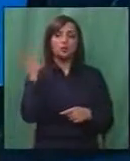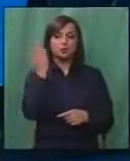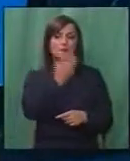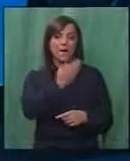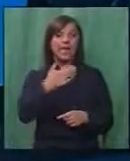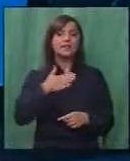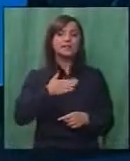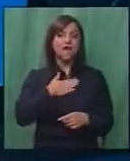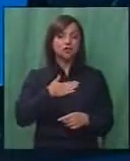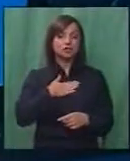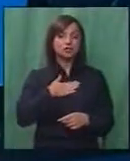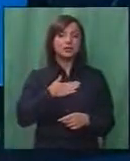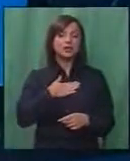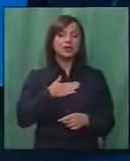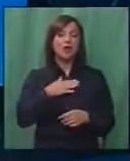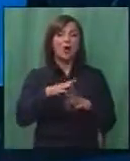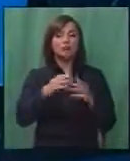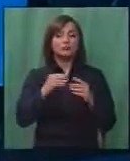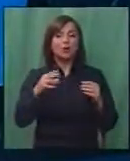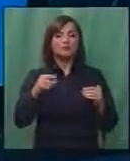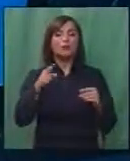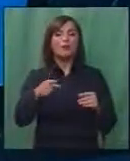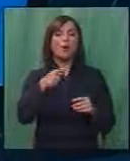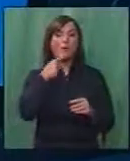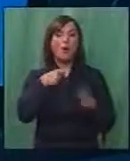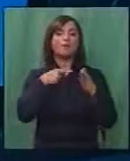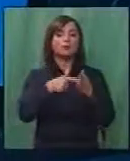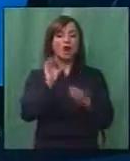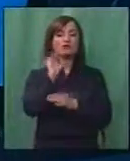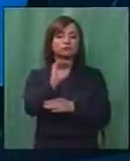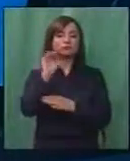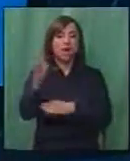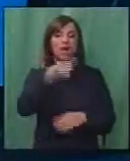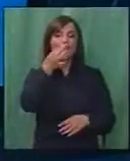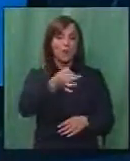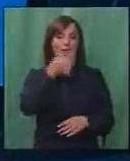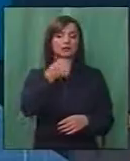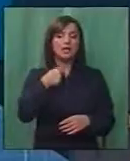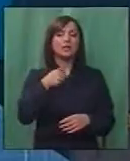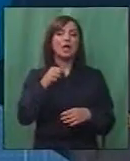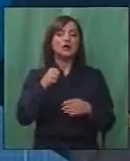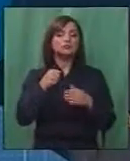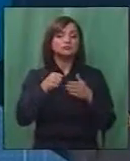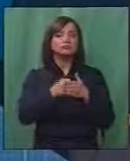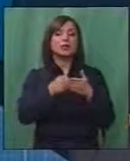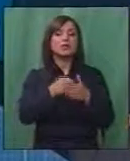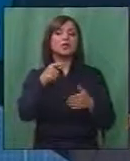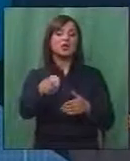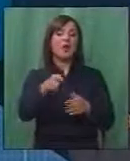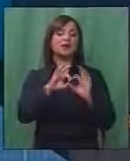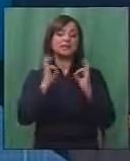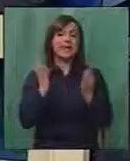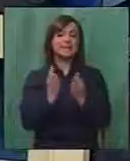нашите, еден куп, просто речено, укажување и информација, да убедуваат дека во тоа